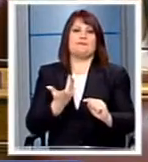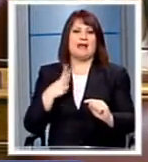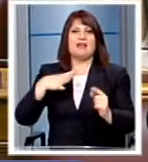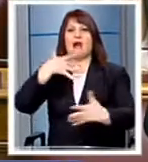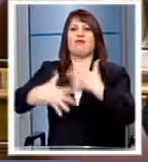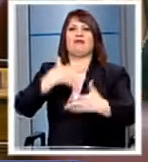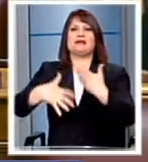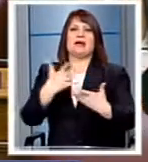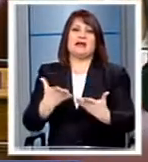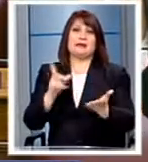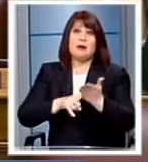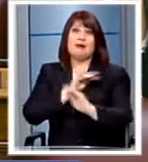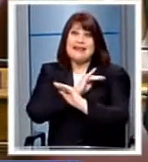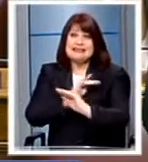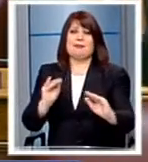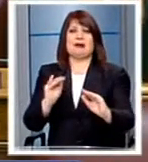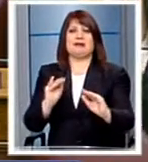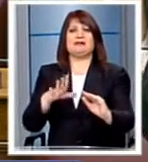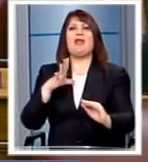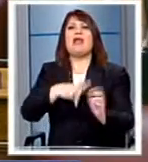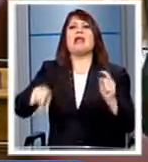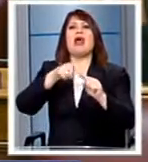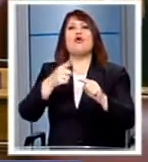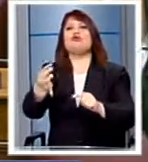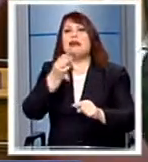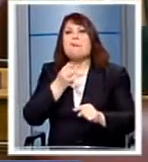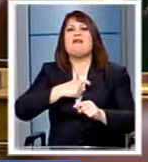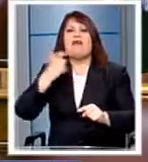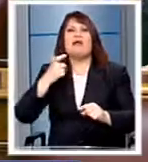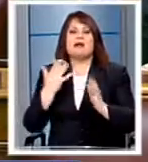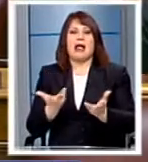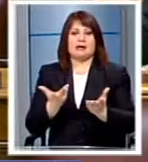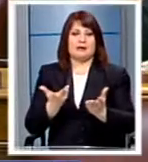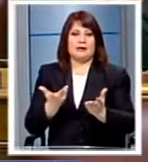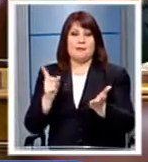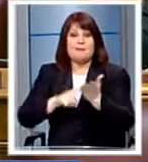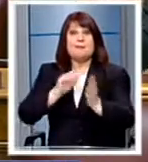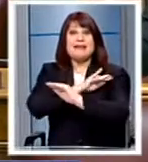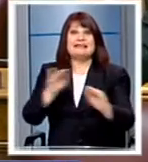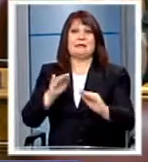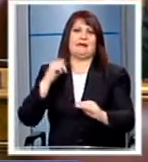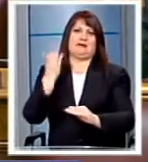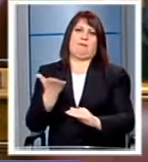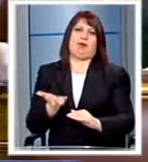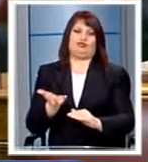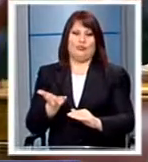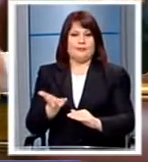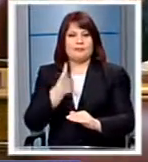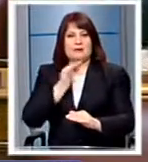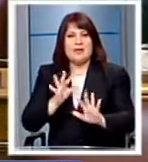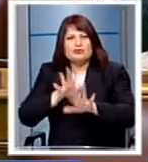ανομαλία. Δεν θέλουν να εκφράζεται ο λαός. Δεν θέλουν αυτό το ενωτικό λαϊκό ποτάμι, το οποίο